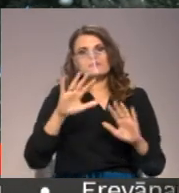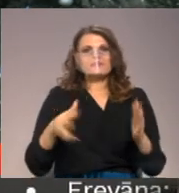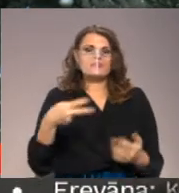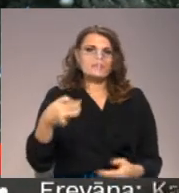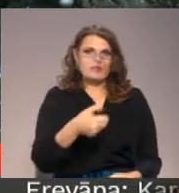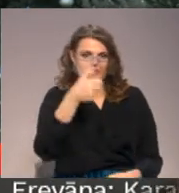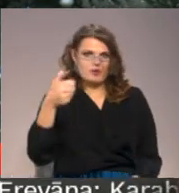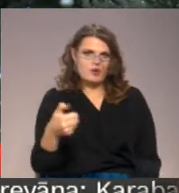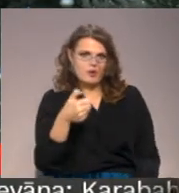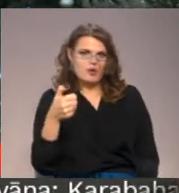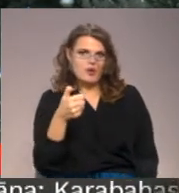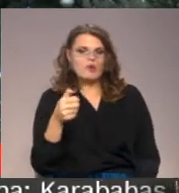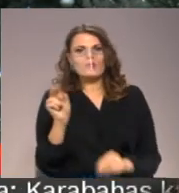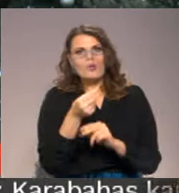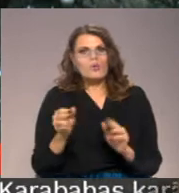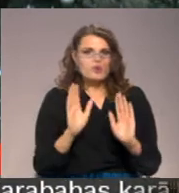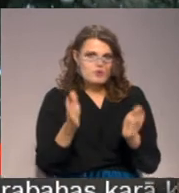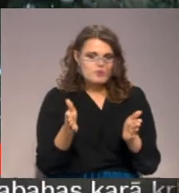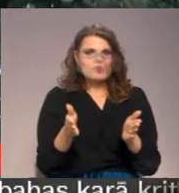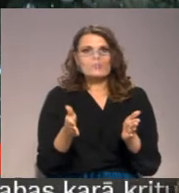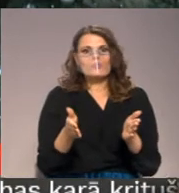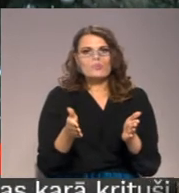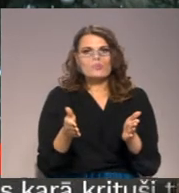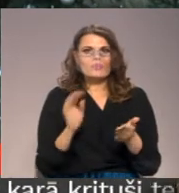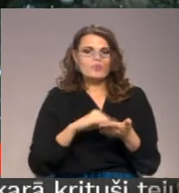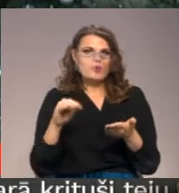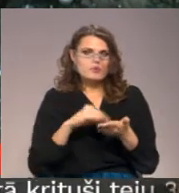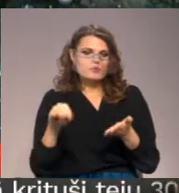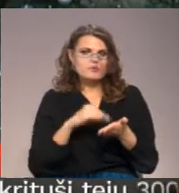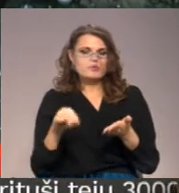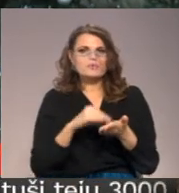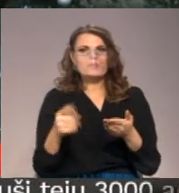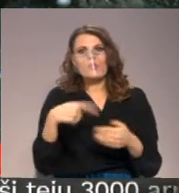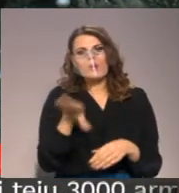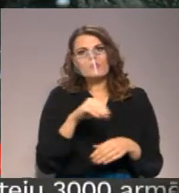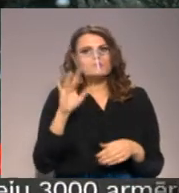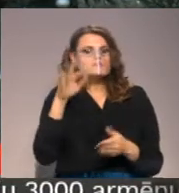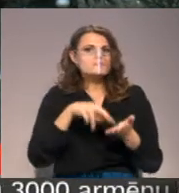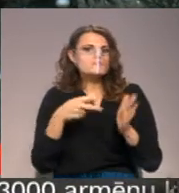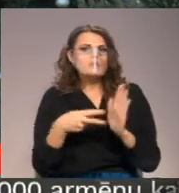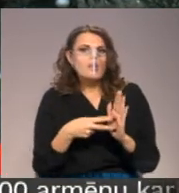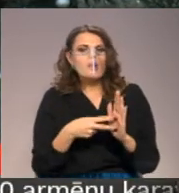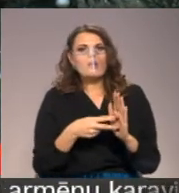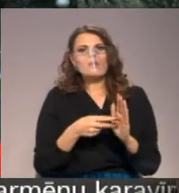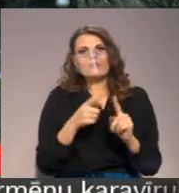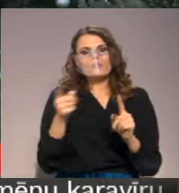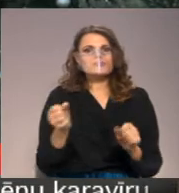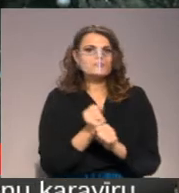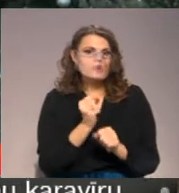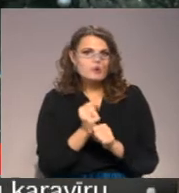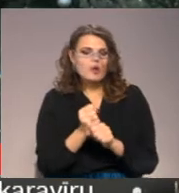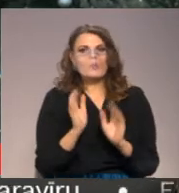gadiem, to koriģēsim, raktīsim, ko mēs esam iecerējuši trupmākā laikā darīt.